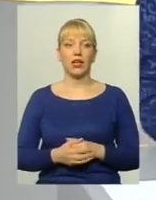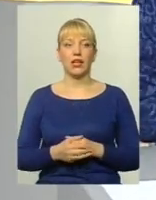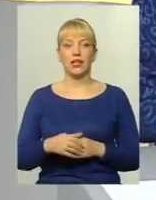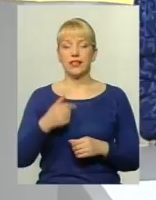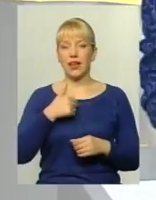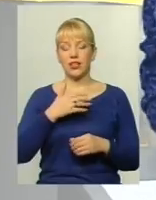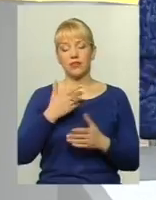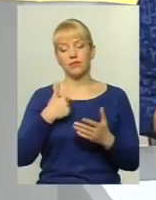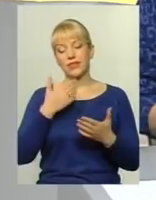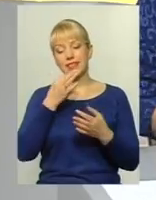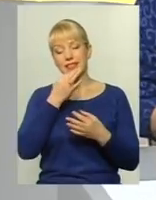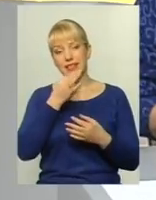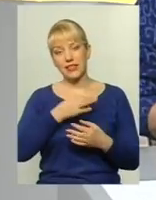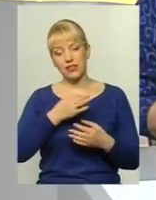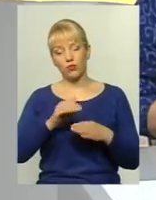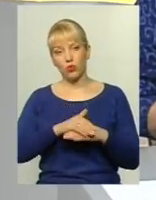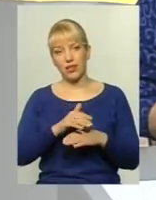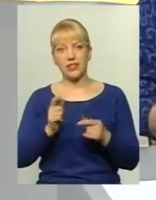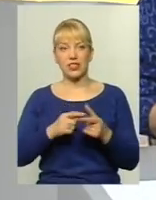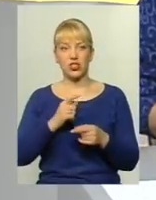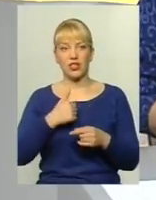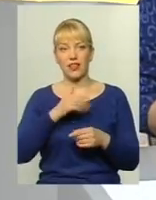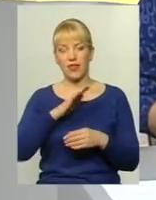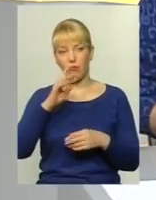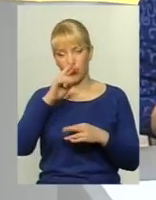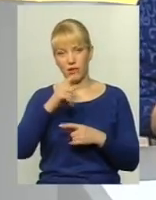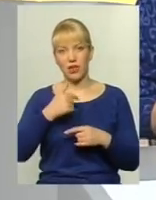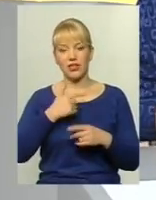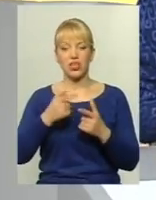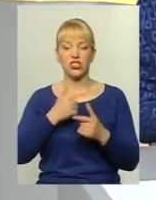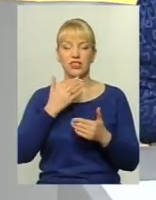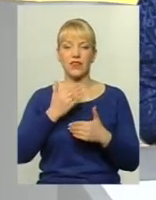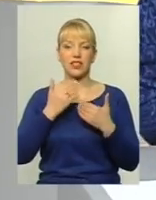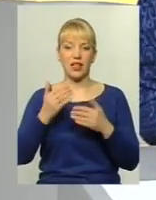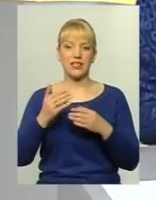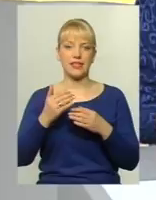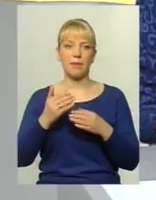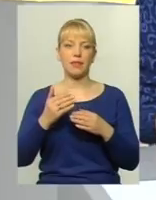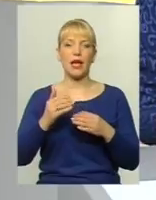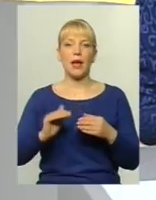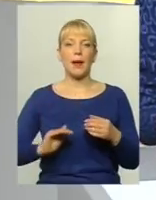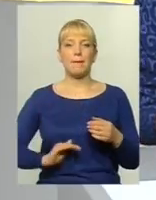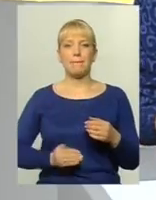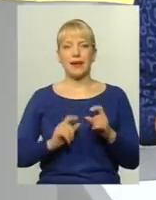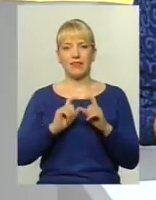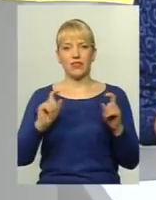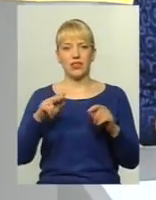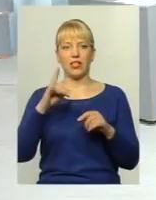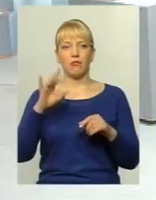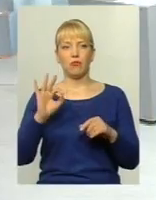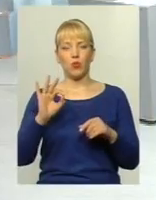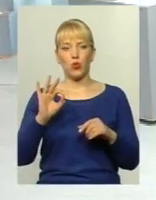я не помиляюся, можливо ви мене поправите. Чи зверталися уже перевізники з проханням про обґрунтований